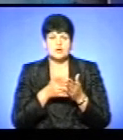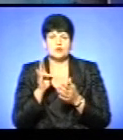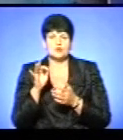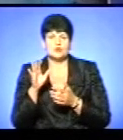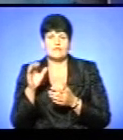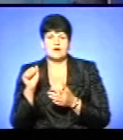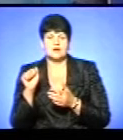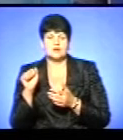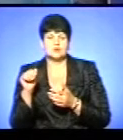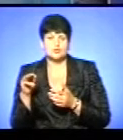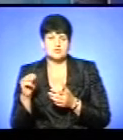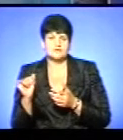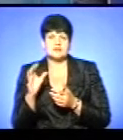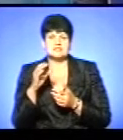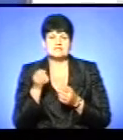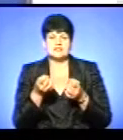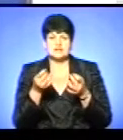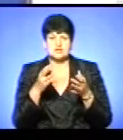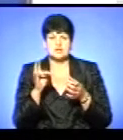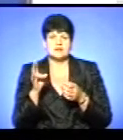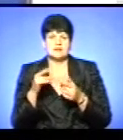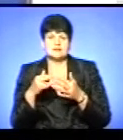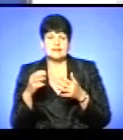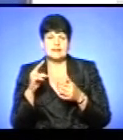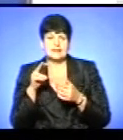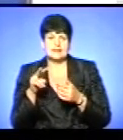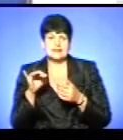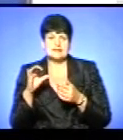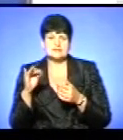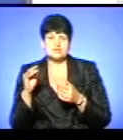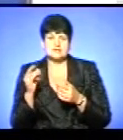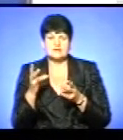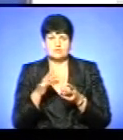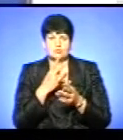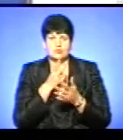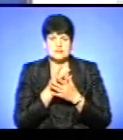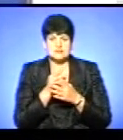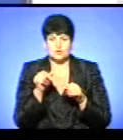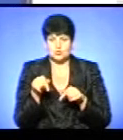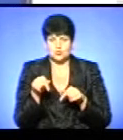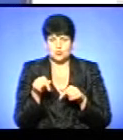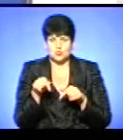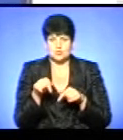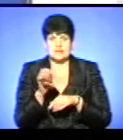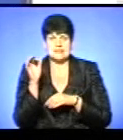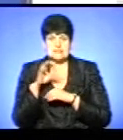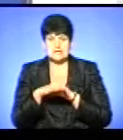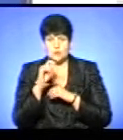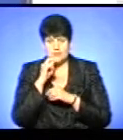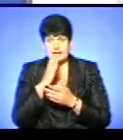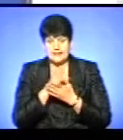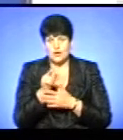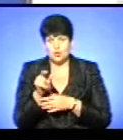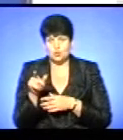Світлічне, Лісичанськ. Тому що був перший крок виховати патріотів, показати, що тут на Західній України є